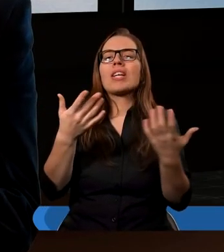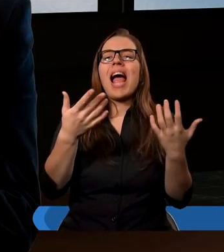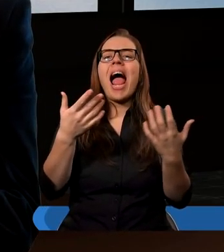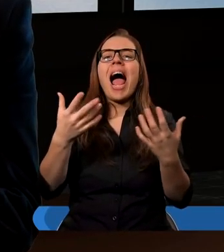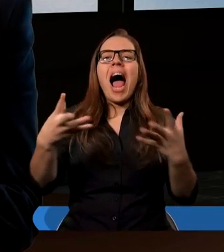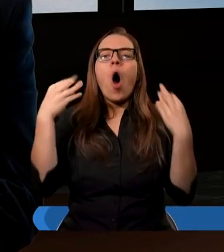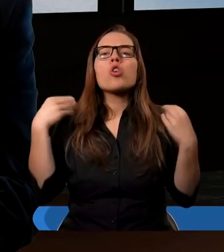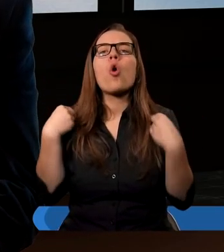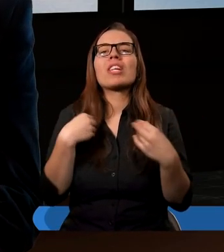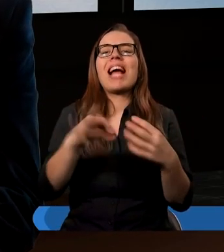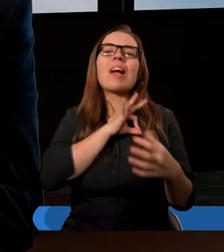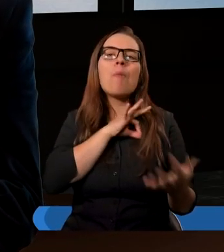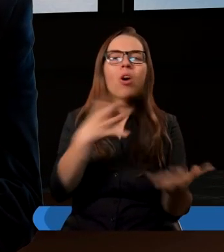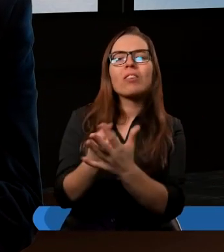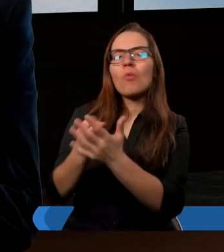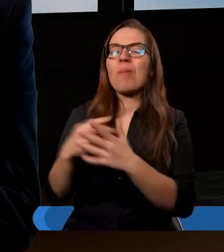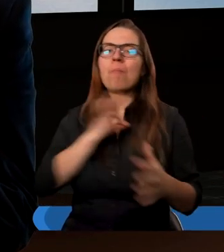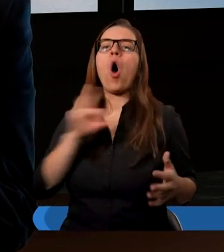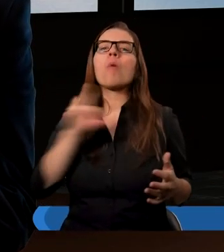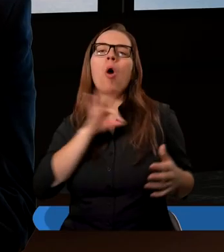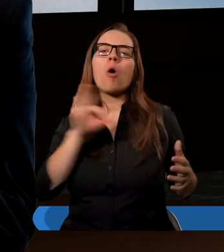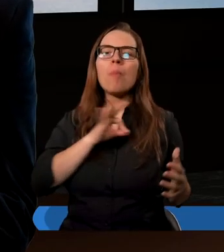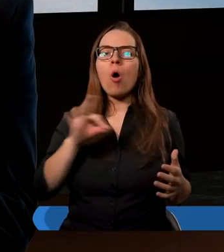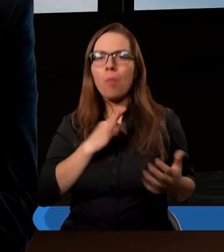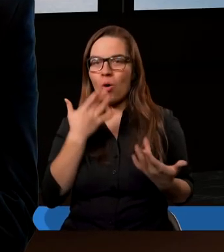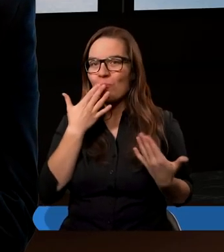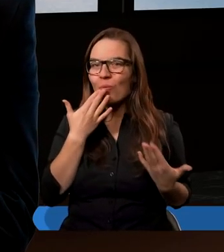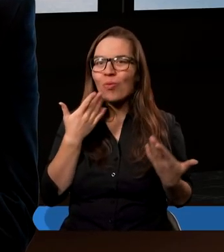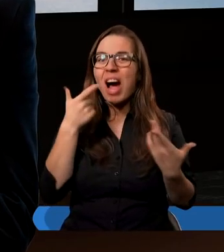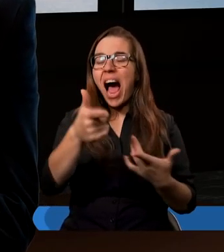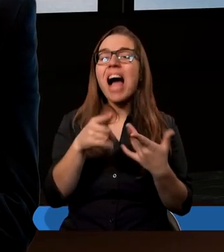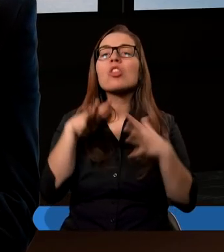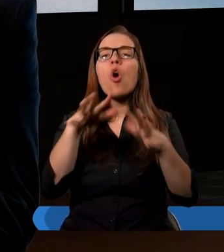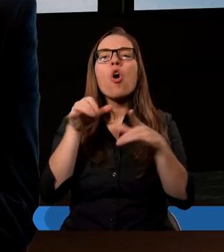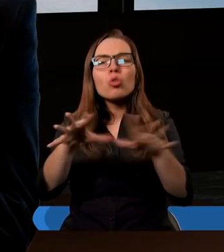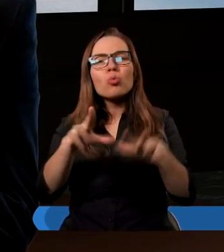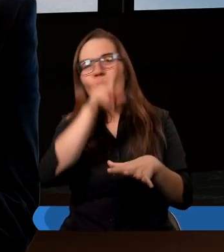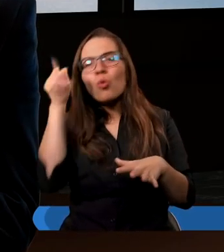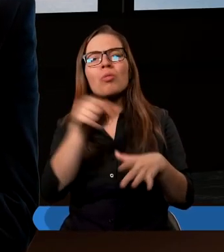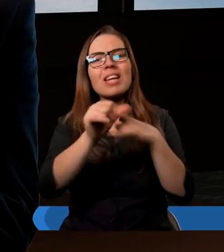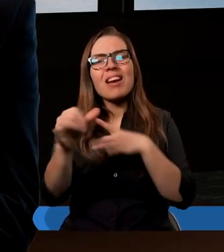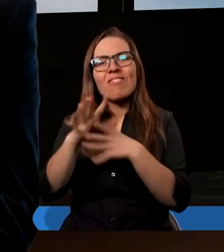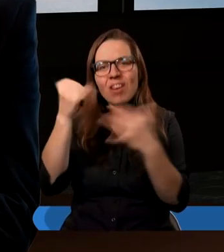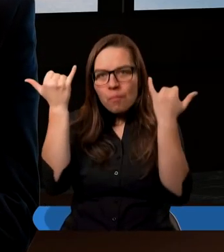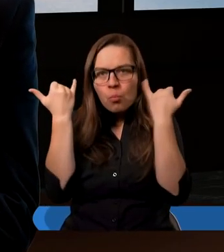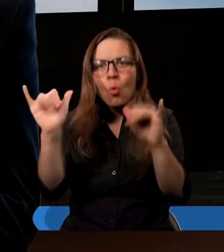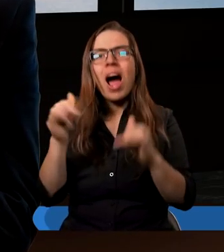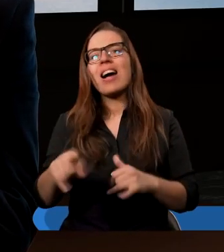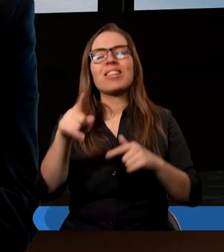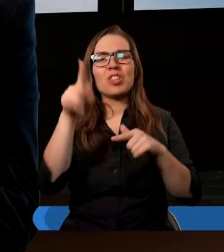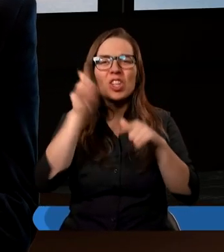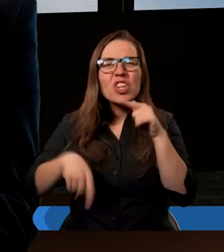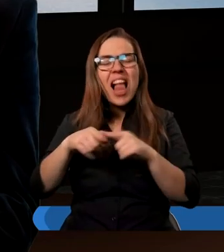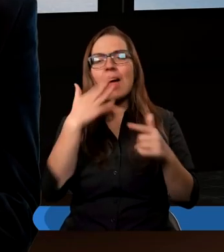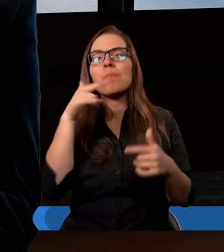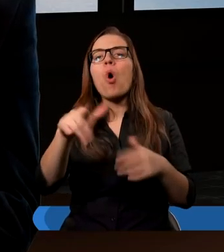jest moje. I wielu chrześcijań nie zdaje sobie sprawy, lecz nie mówi też wręcz, że to przecież jest łaska Boża,